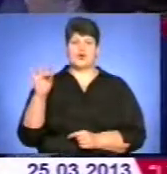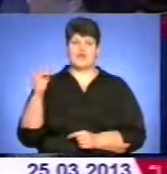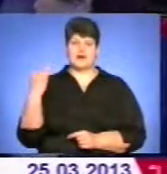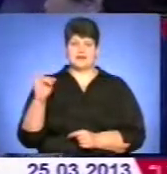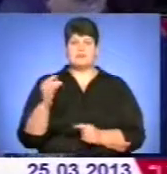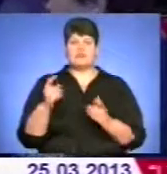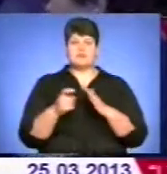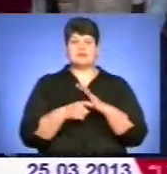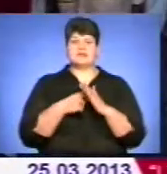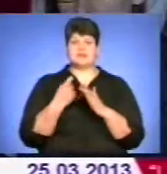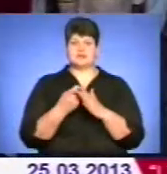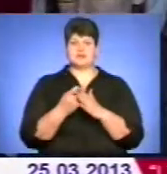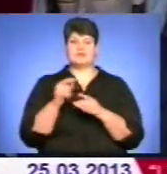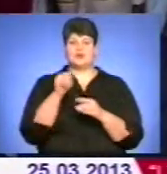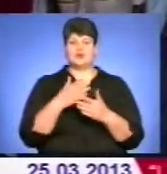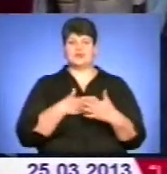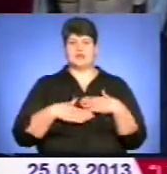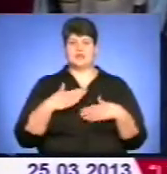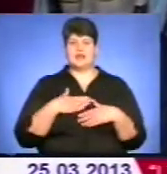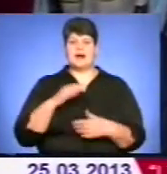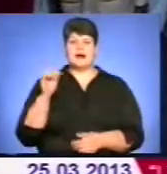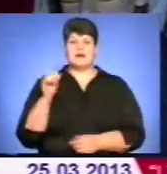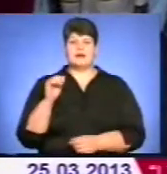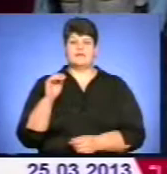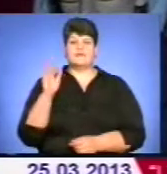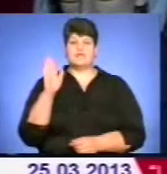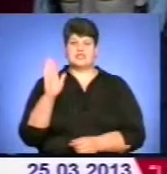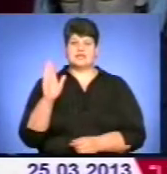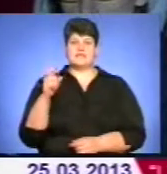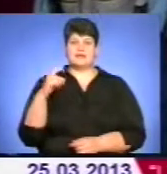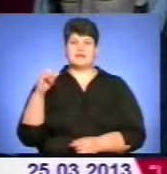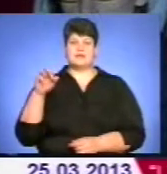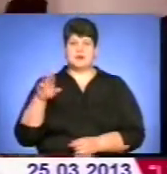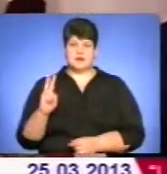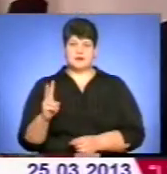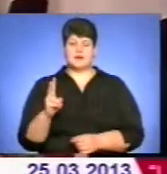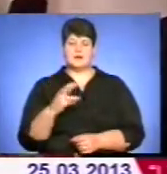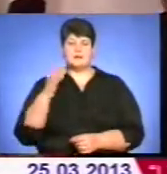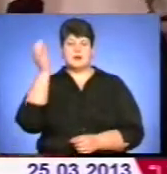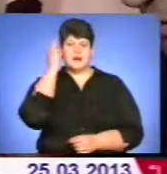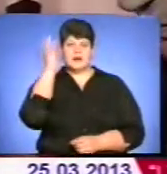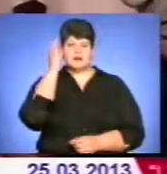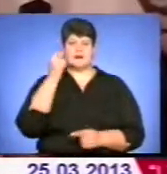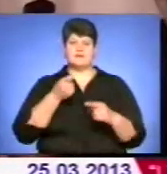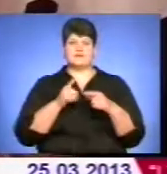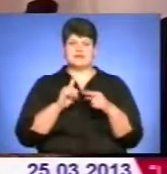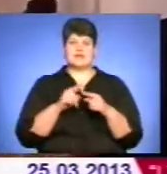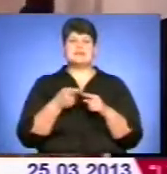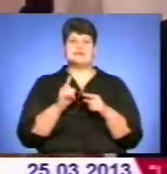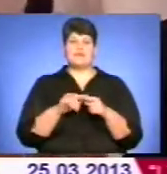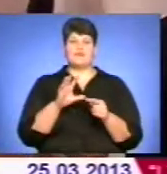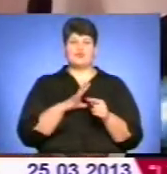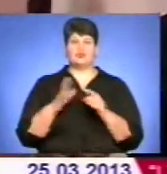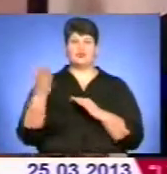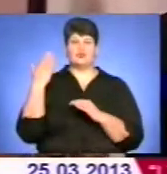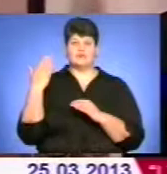І від того тіше всі. Актор В'ячеслав Хім'як пригадав знайомство з Євеном Безкоровайним. Це було дуже давно. Між